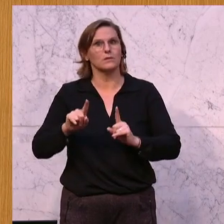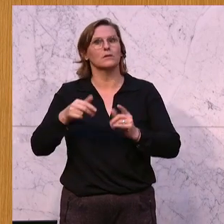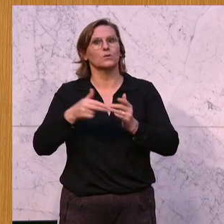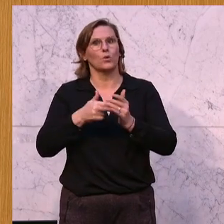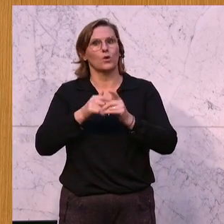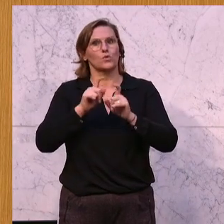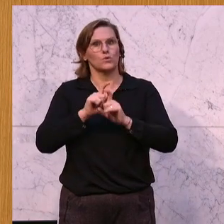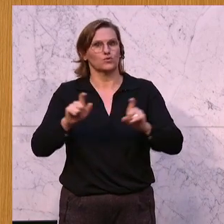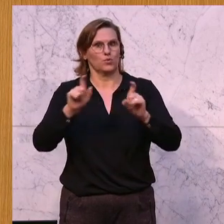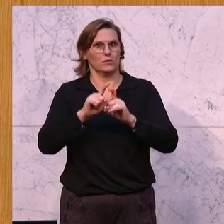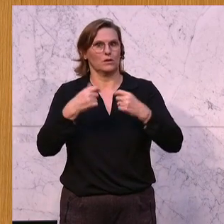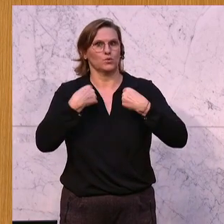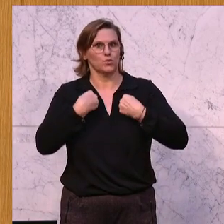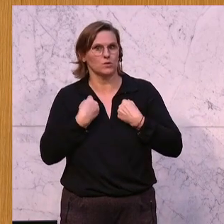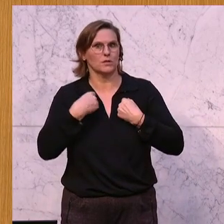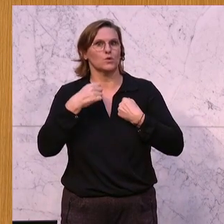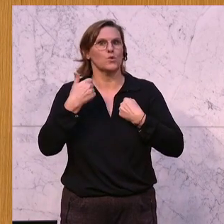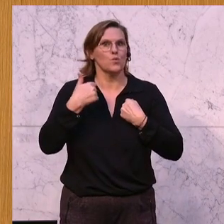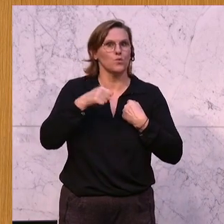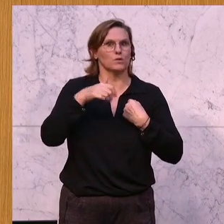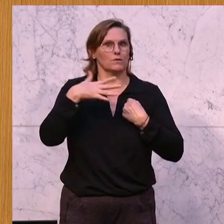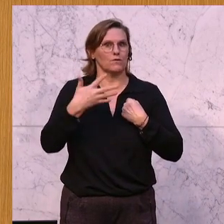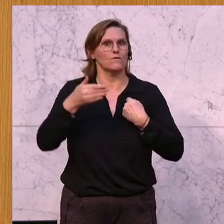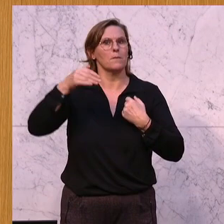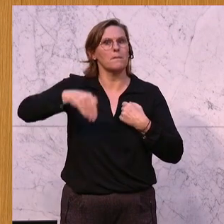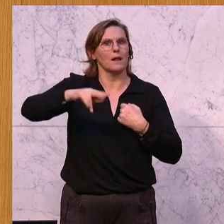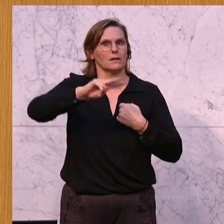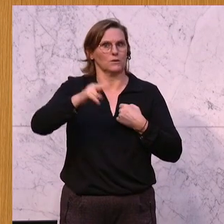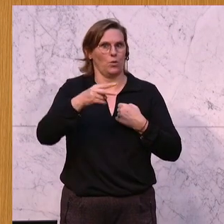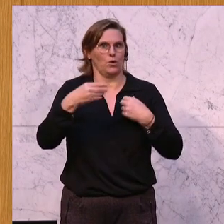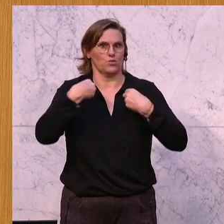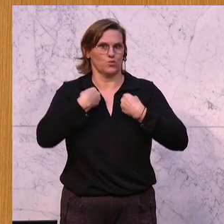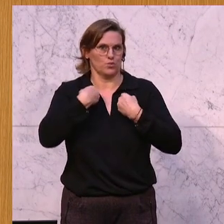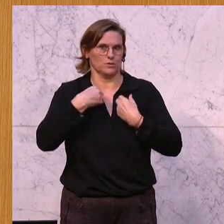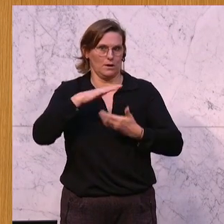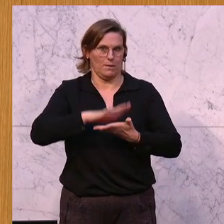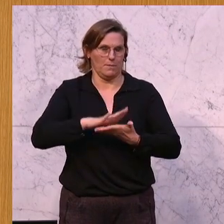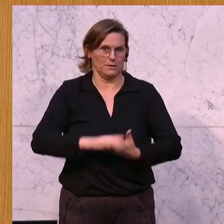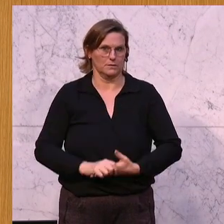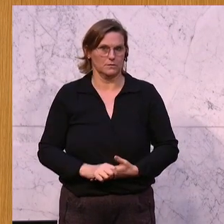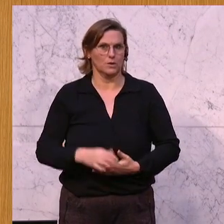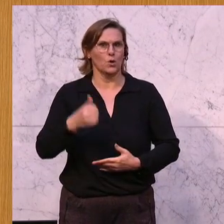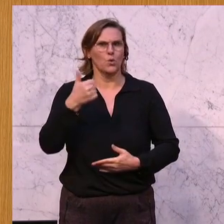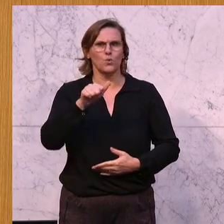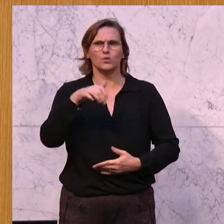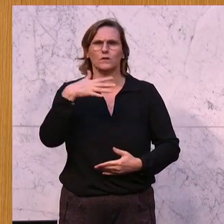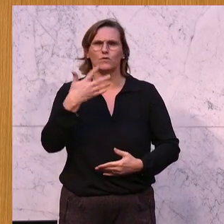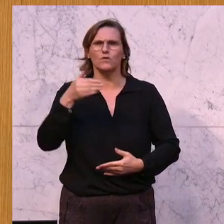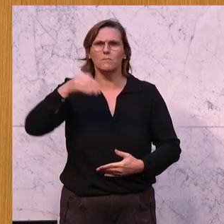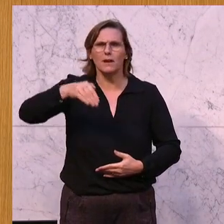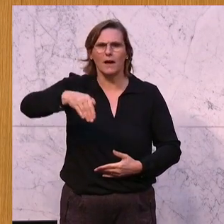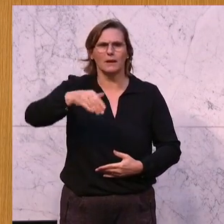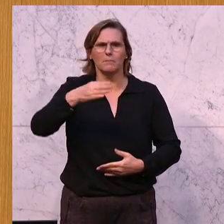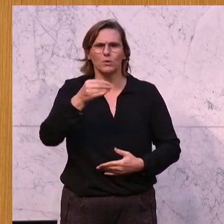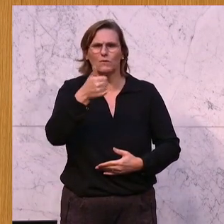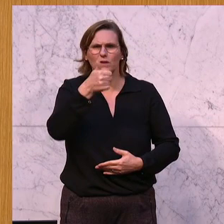Schuldenrucksack von ungefähr 105 Milliarden Euro hinterlassen haben. 105 Milliarden Euro, was bedeutet das für den einzelnen